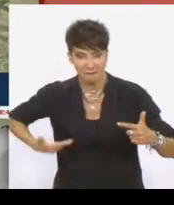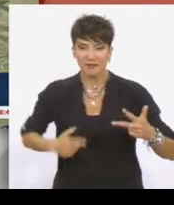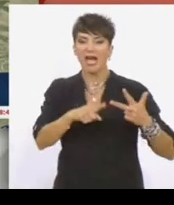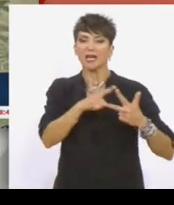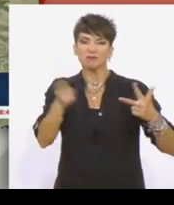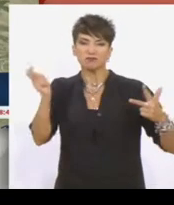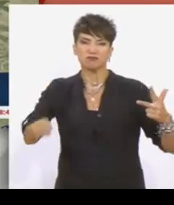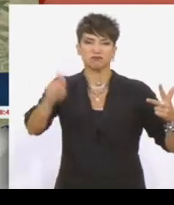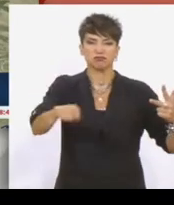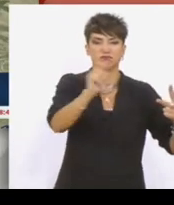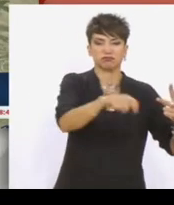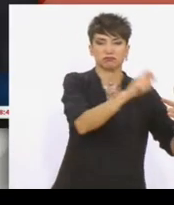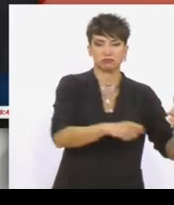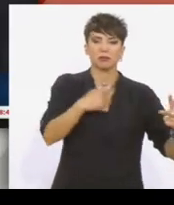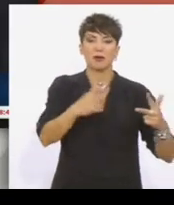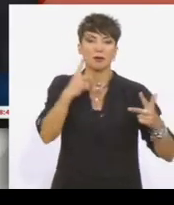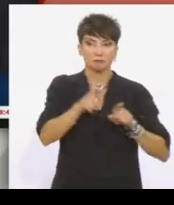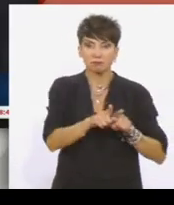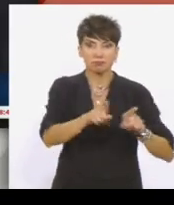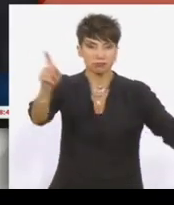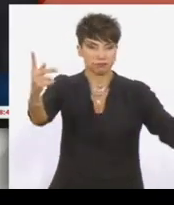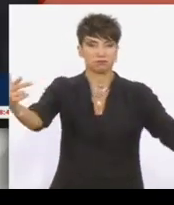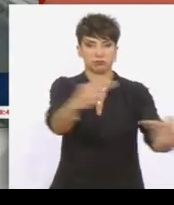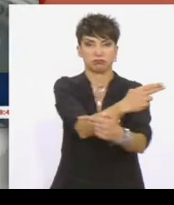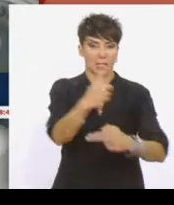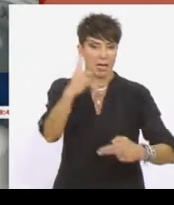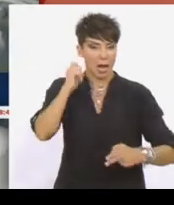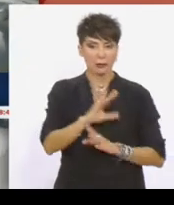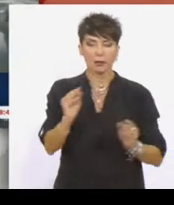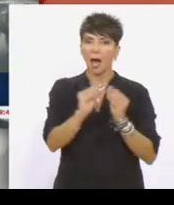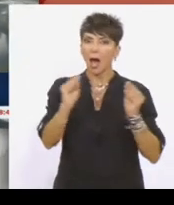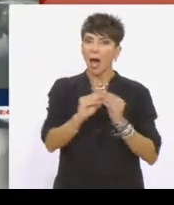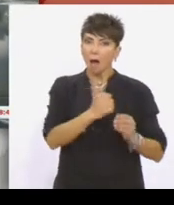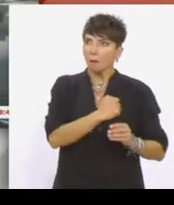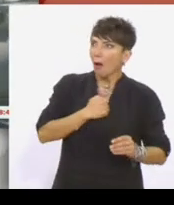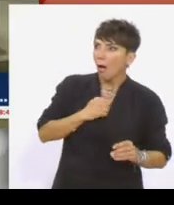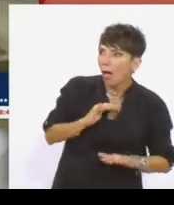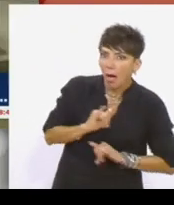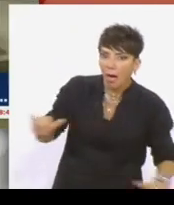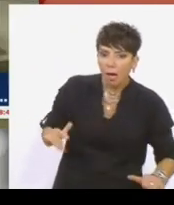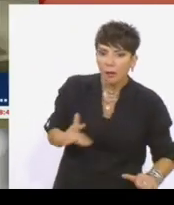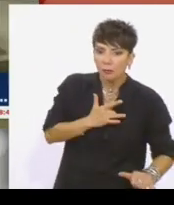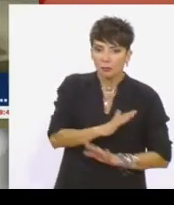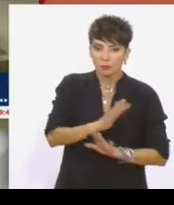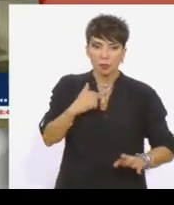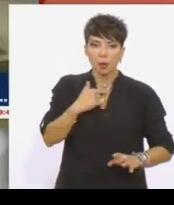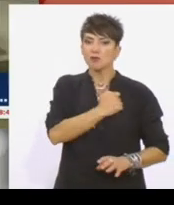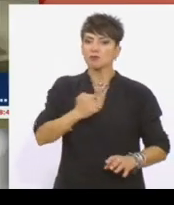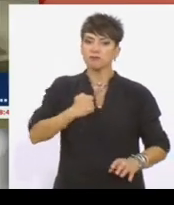περνούν από Βουλγαρία και Πολωνία για ευθεία επίθεση της Ρωσίας κάνει λόγο ο Πολωνός Πρωθυπουργός. Υπότιτλοι